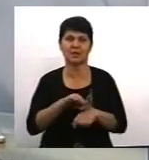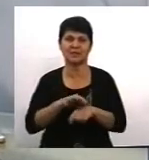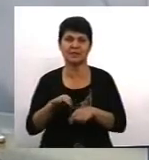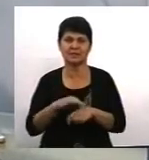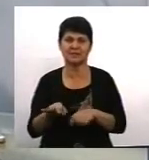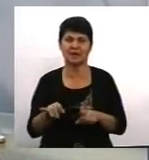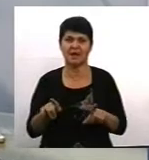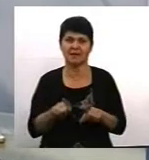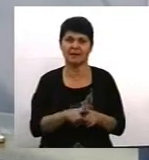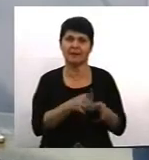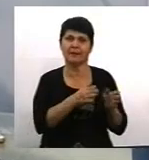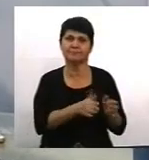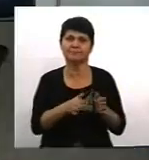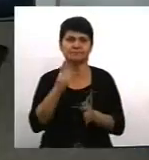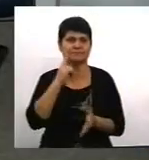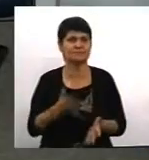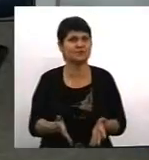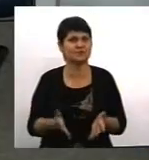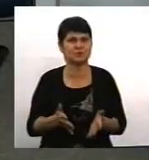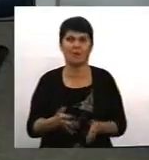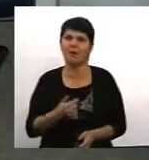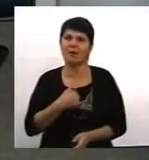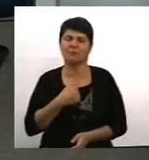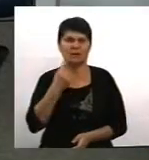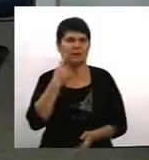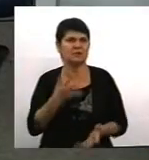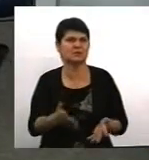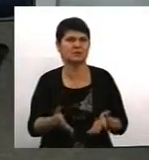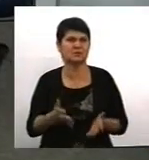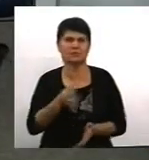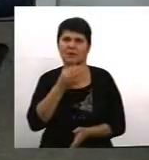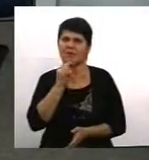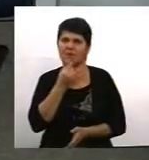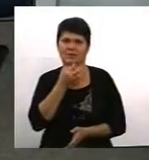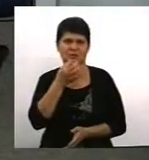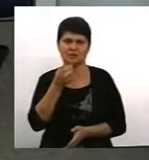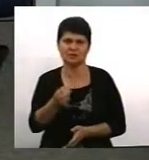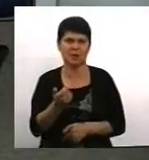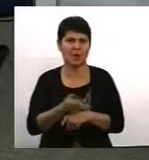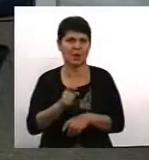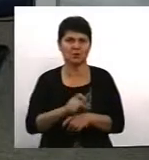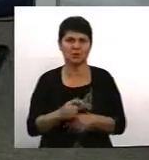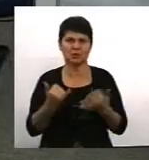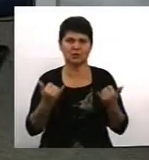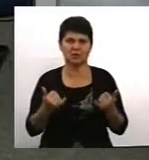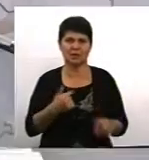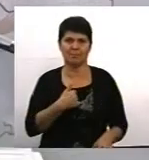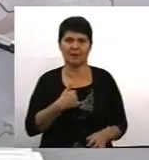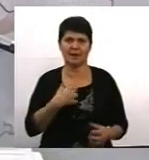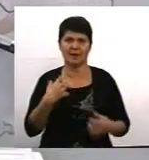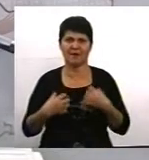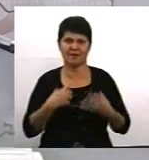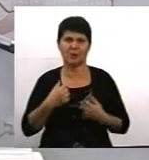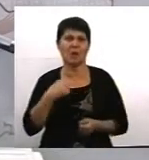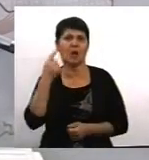їх. Чітко, мені важко, напевно, буде. Я буду назвати те, що мене дуже зараз хвалює. І я думала,